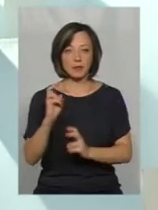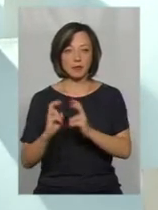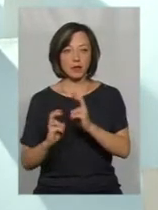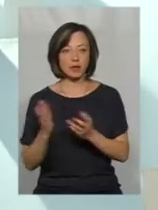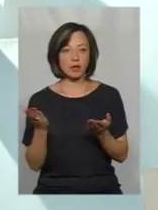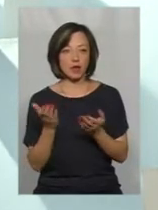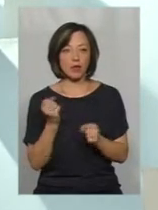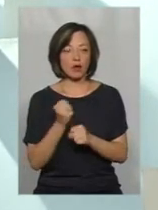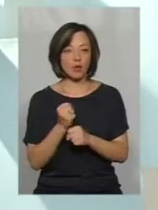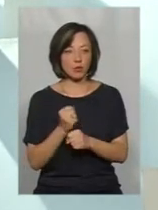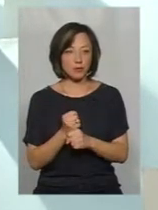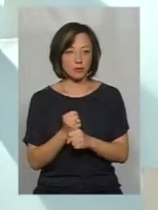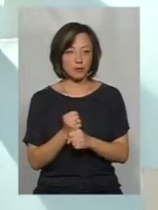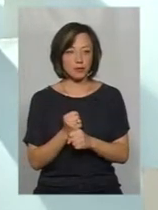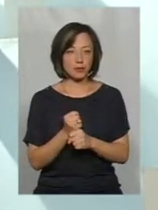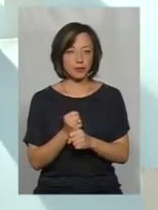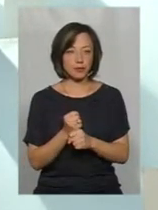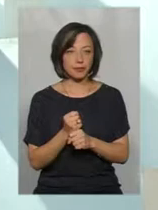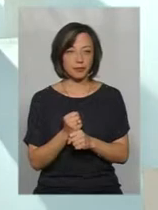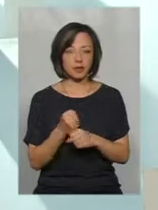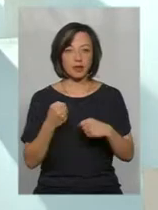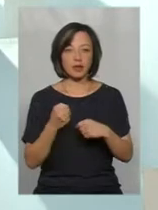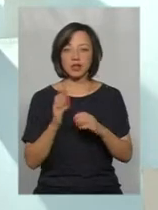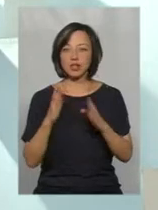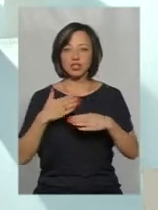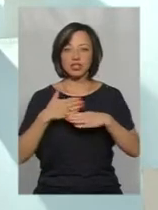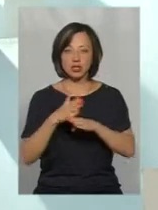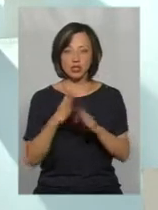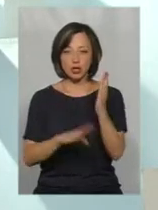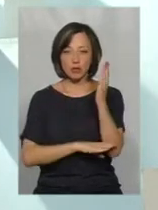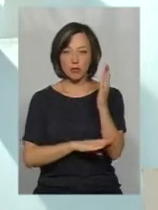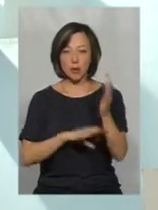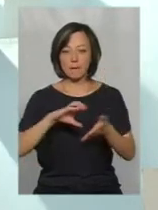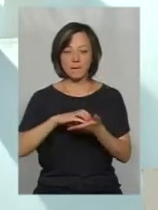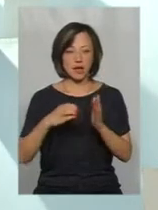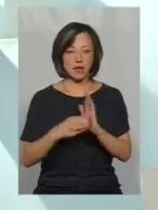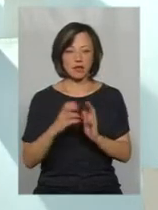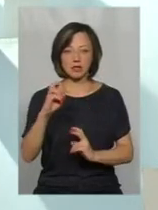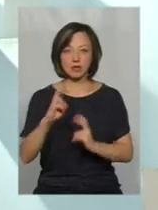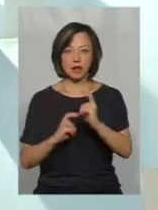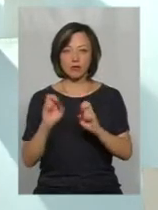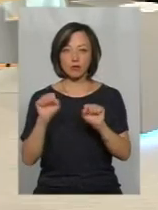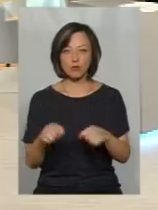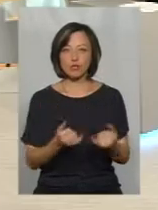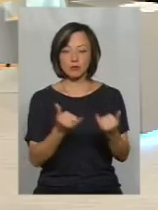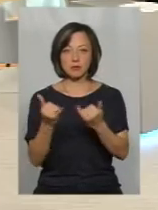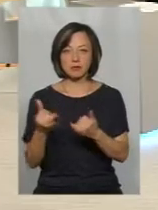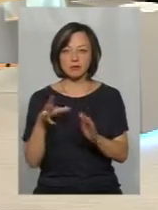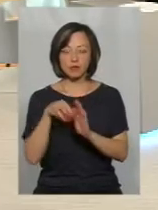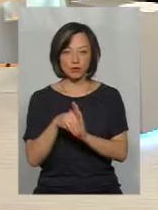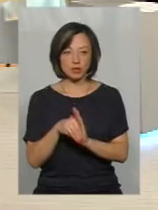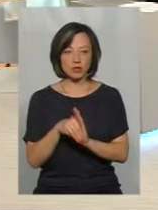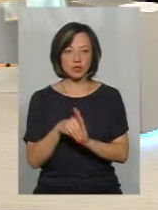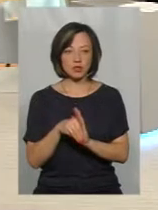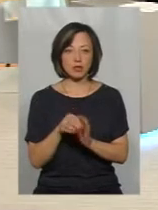робить не тільки щіпу, а пелетний завод, який може забезпечити в тому числі